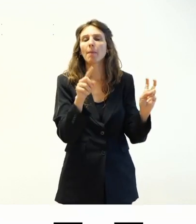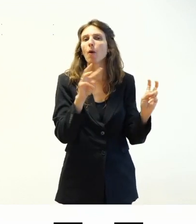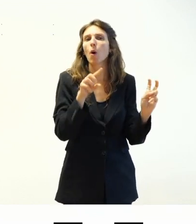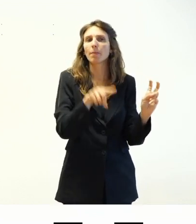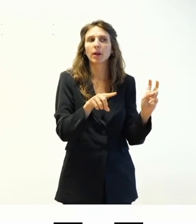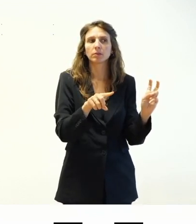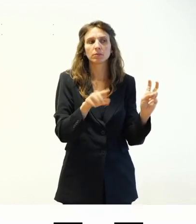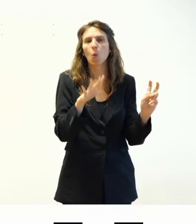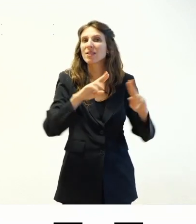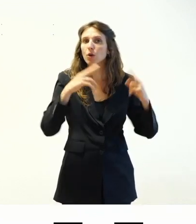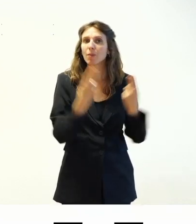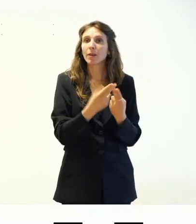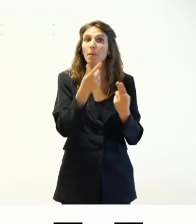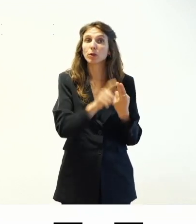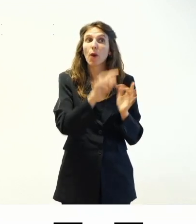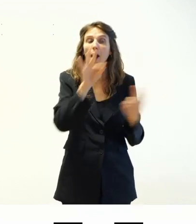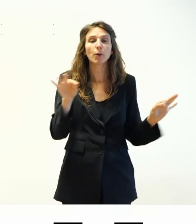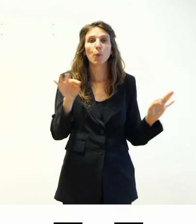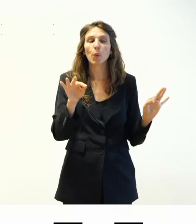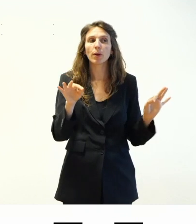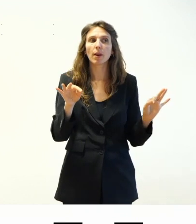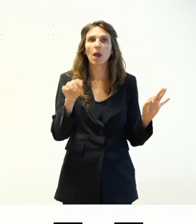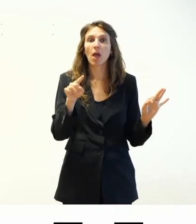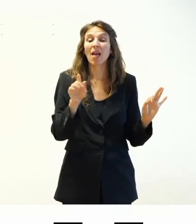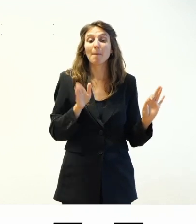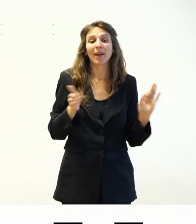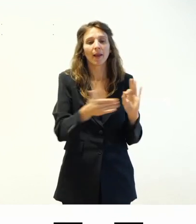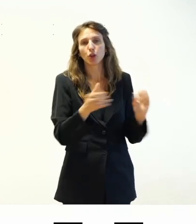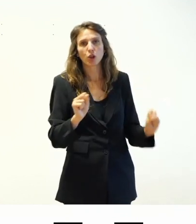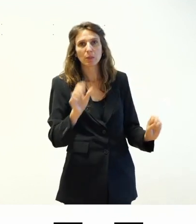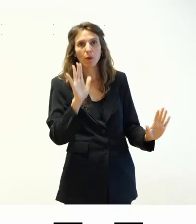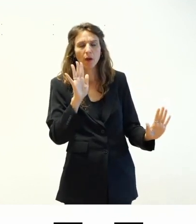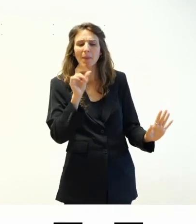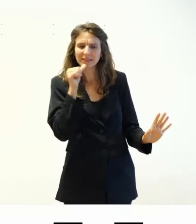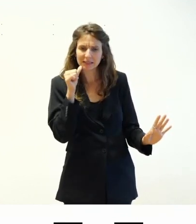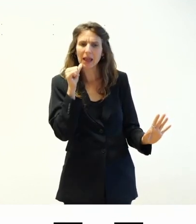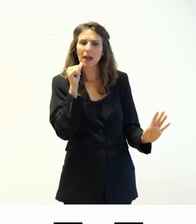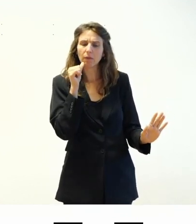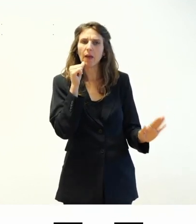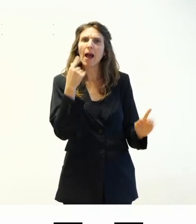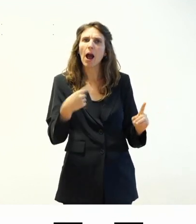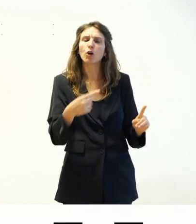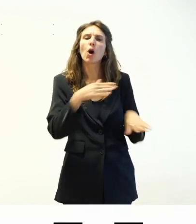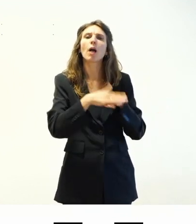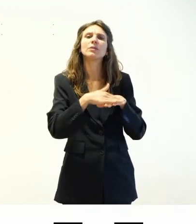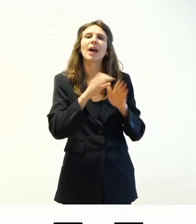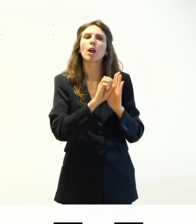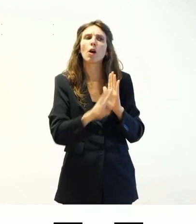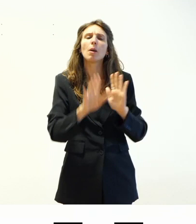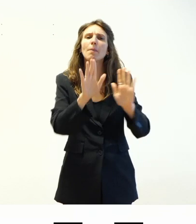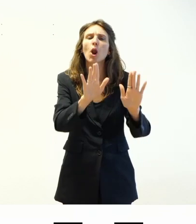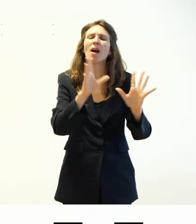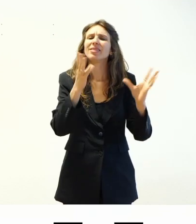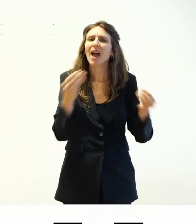quasi completamente perché alcune cose non si possono fare dal back end ma è necessario andare a utilizzare ancora del codice però tantissime